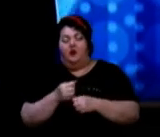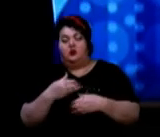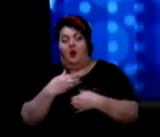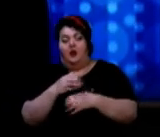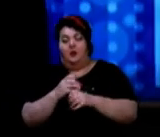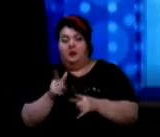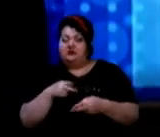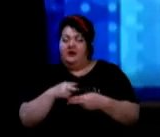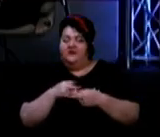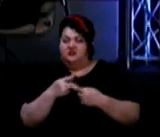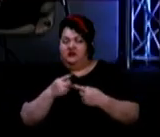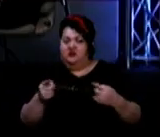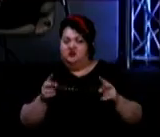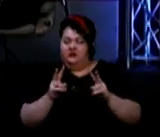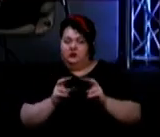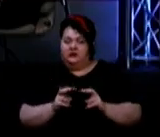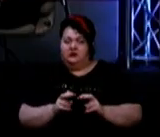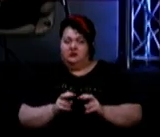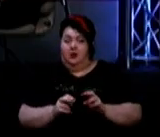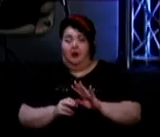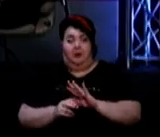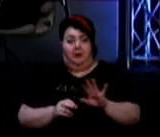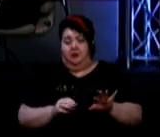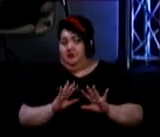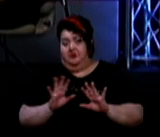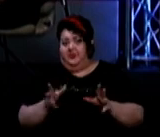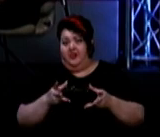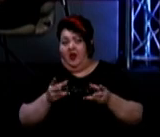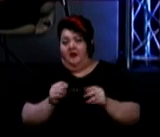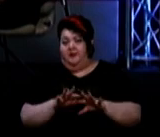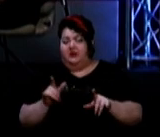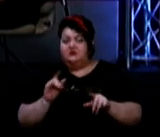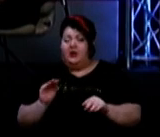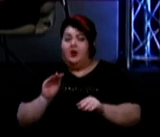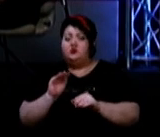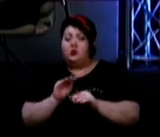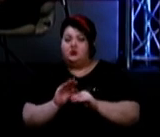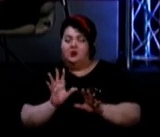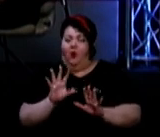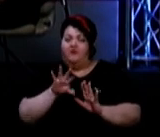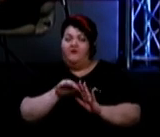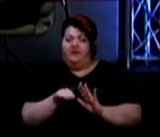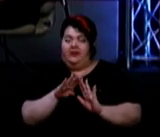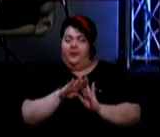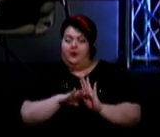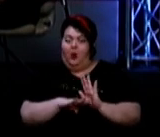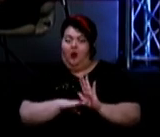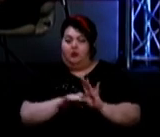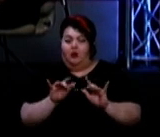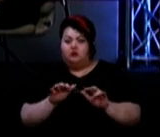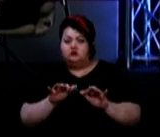забудеться іншим дослідженням? Ніяк не вплине. Це додатково ввели програму в даний